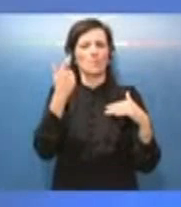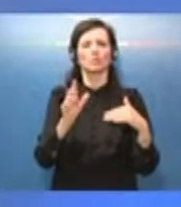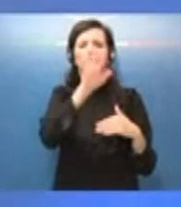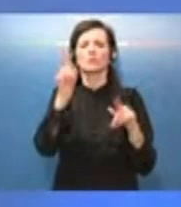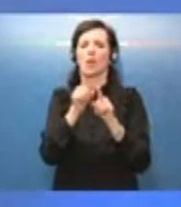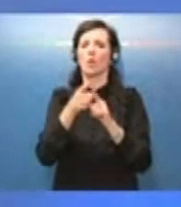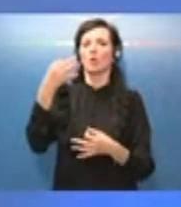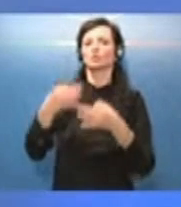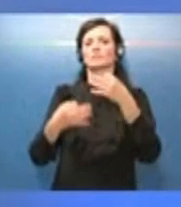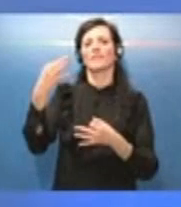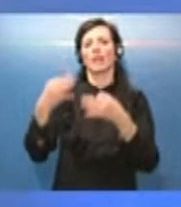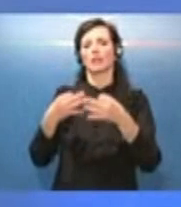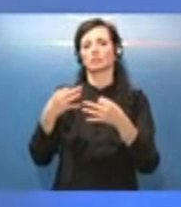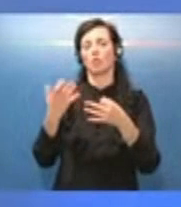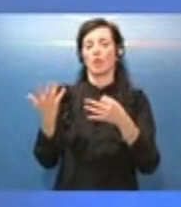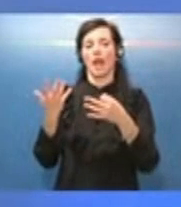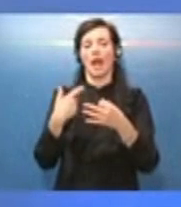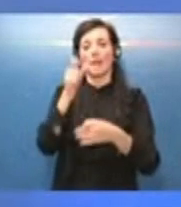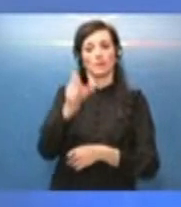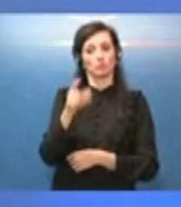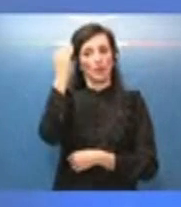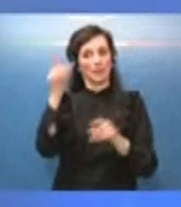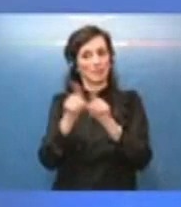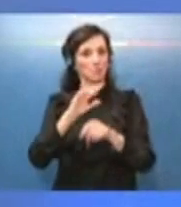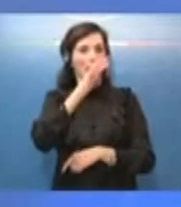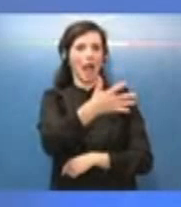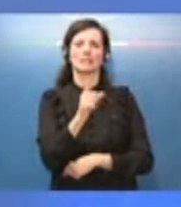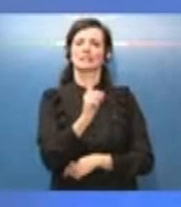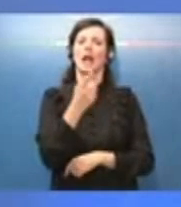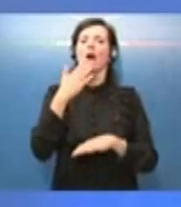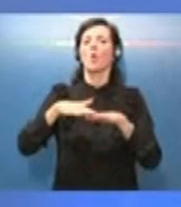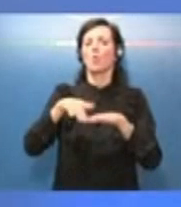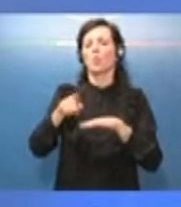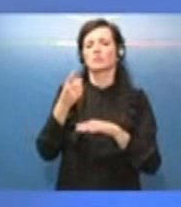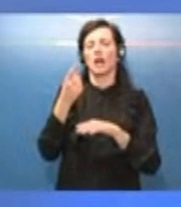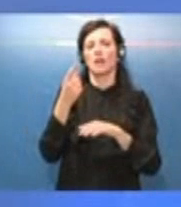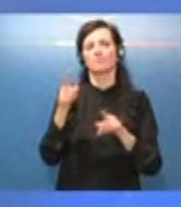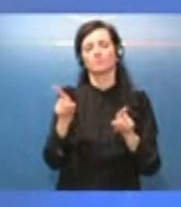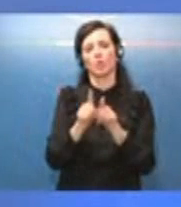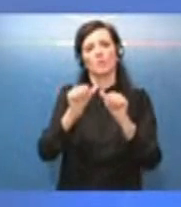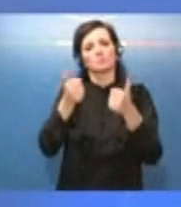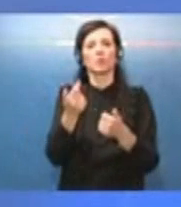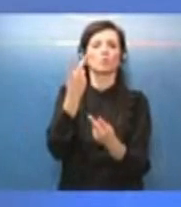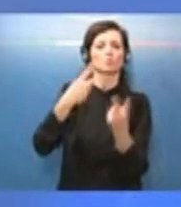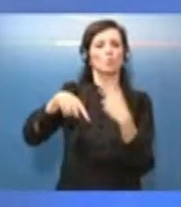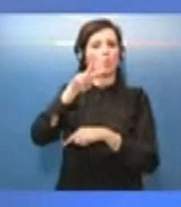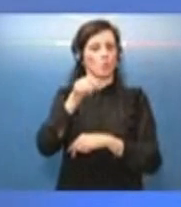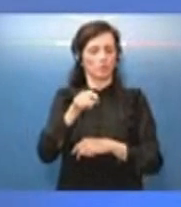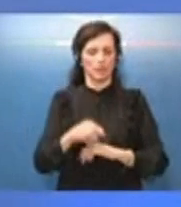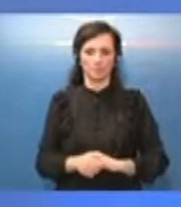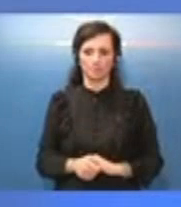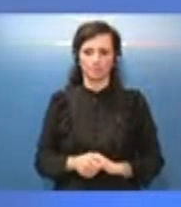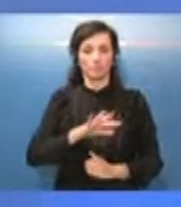che non la pensano come gli altri. Questa, direi, è una prima considerazione. La seconda